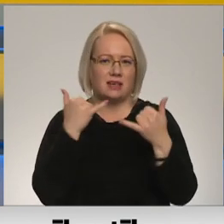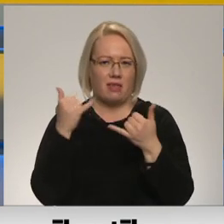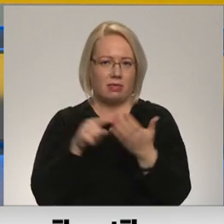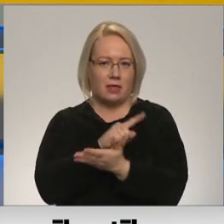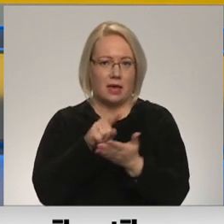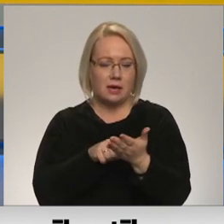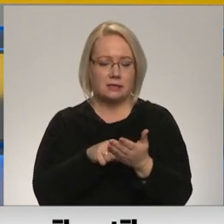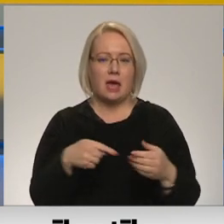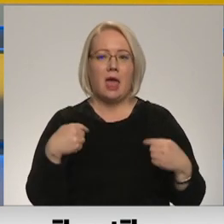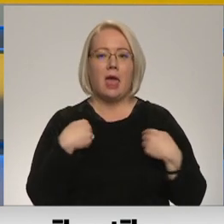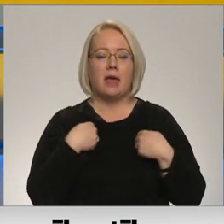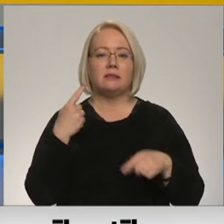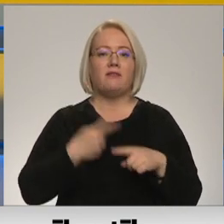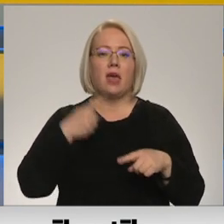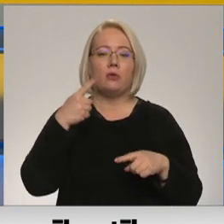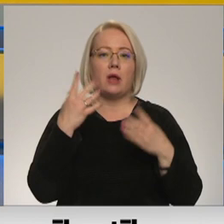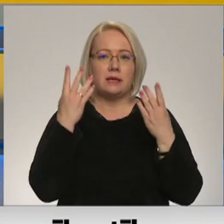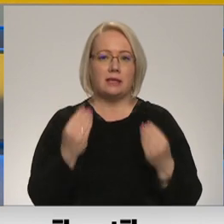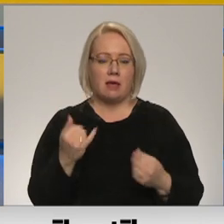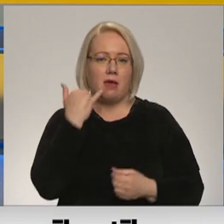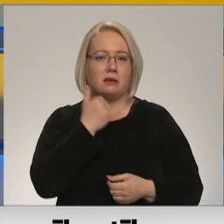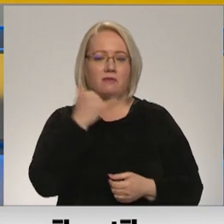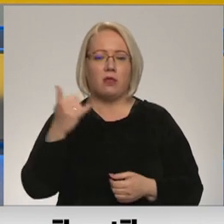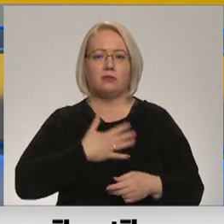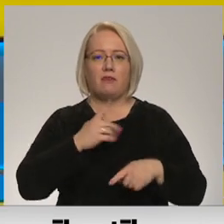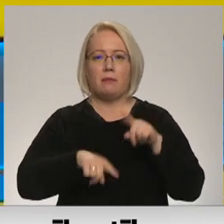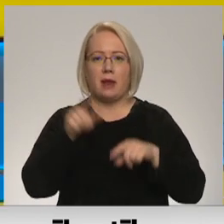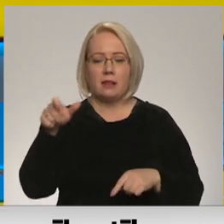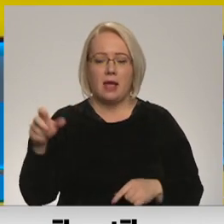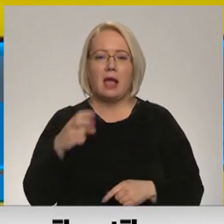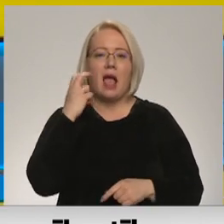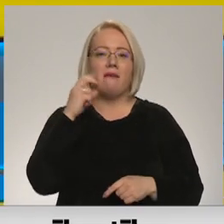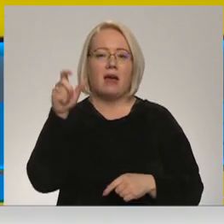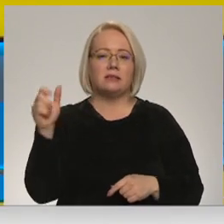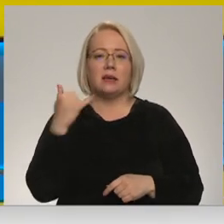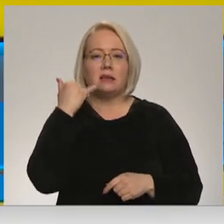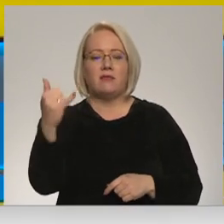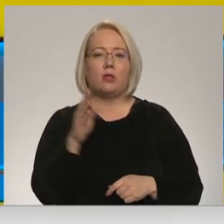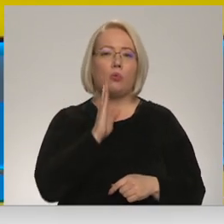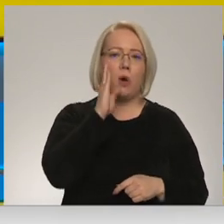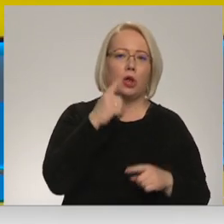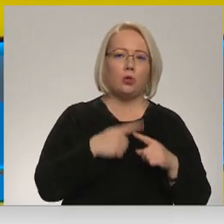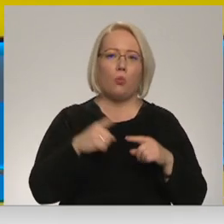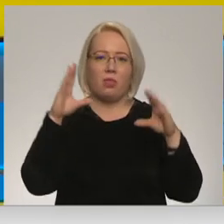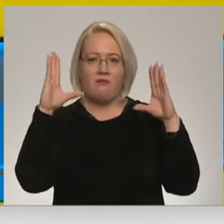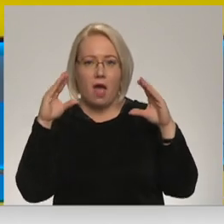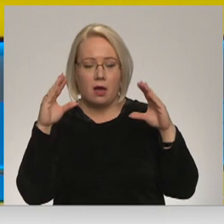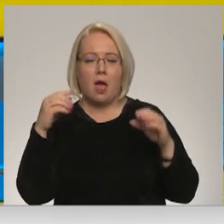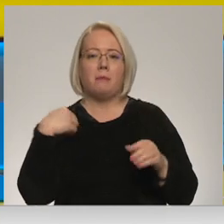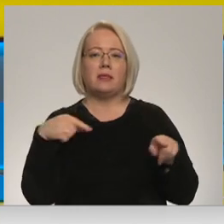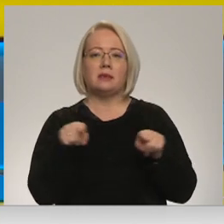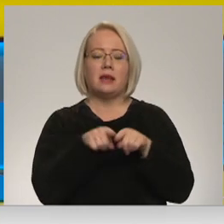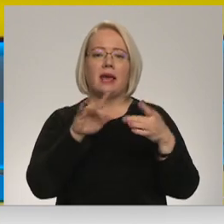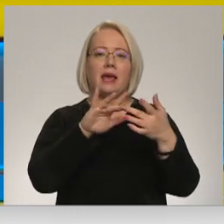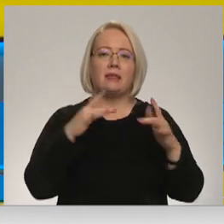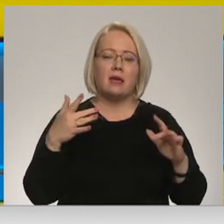Es reizi dienā sazinos ar saviem radiniekiem. Vecāki zvana divreizdienā no rīta un vakara, es arī tādos sociālais